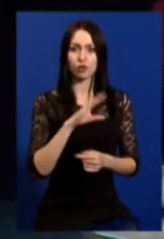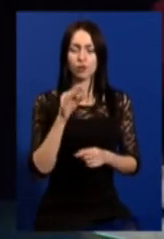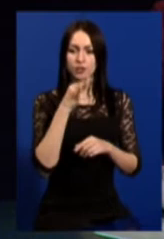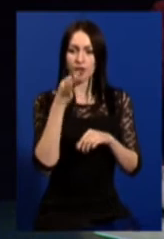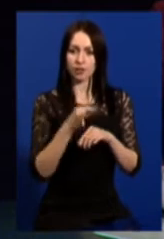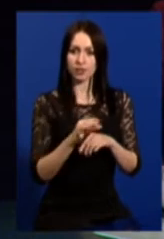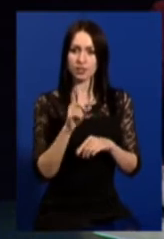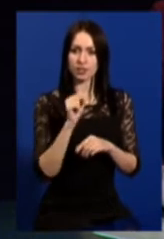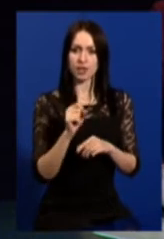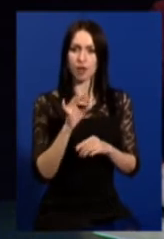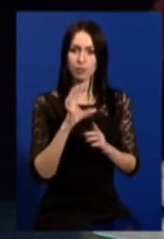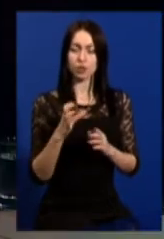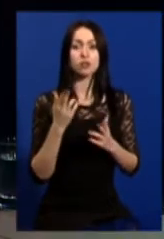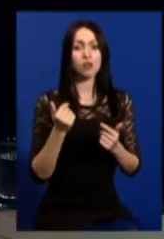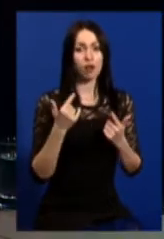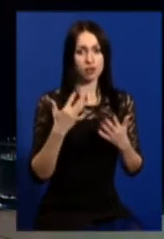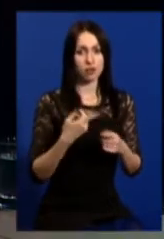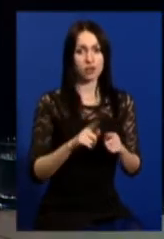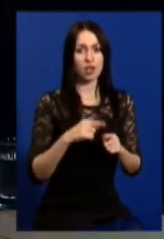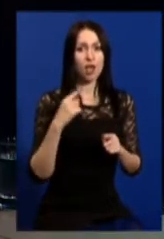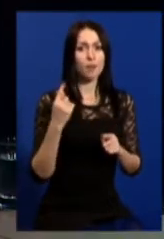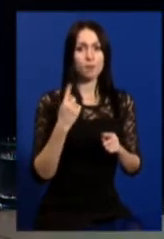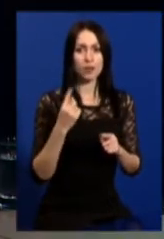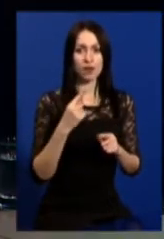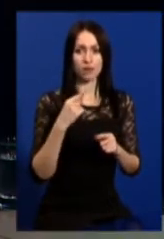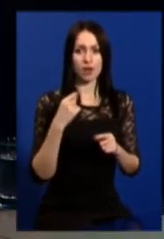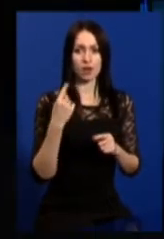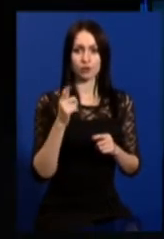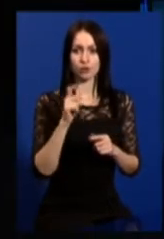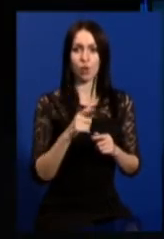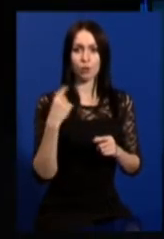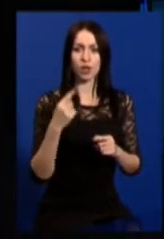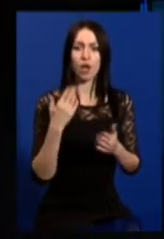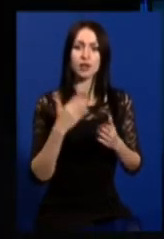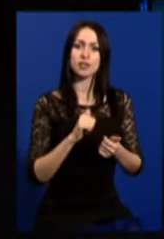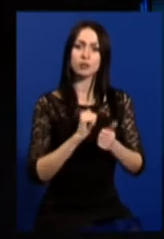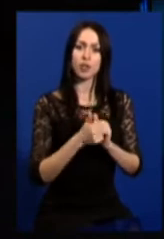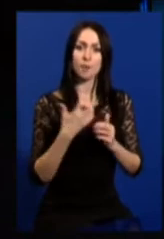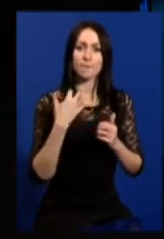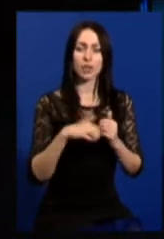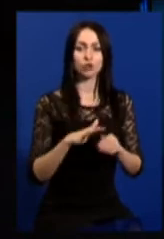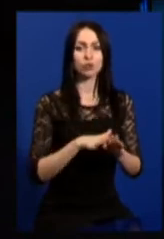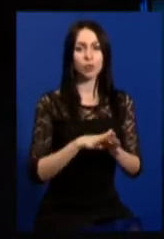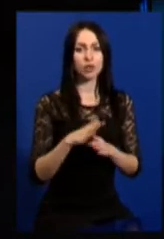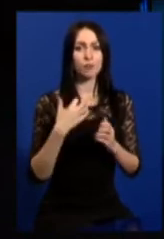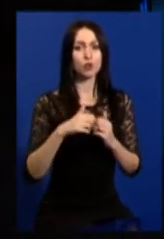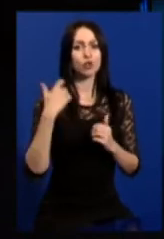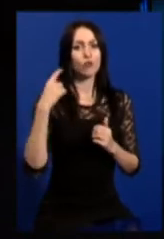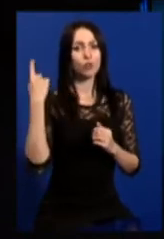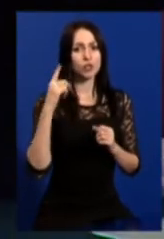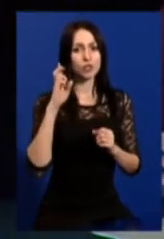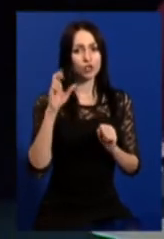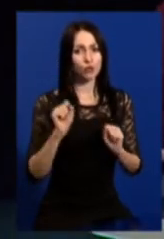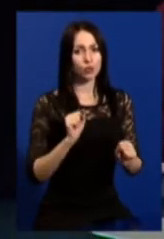в умовах воєнного стану області? Це перша особа області. Чи змінюється розподіл повноваження між виконавчою гілкою, між Харківською обласною державною